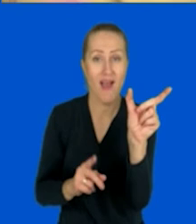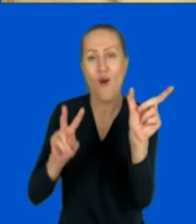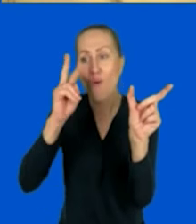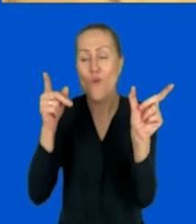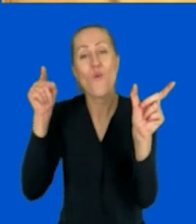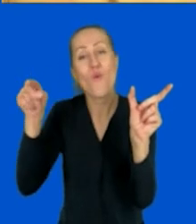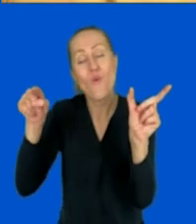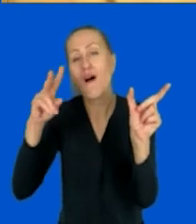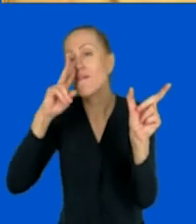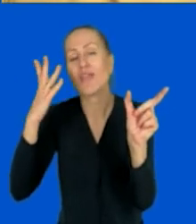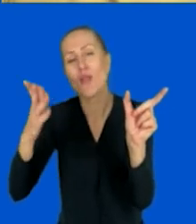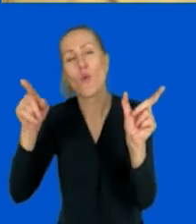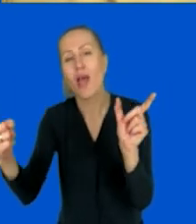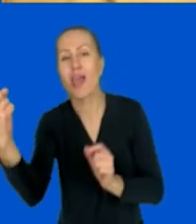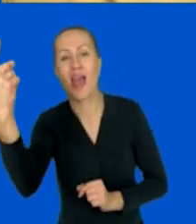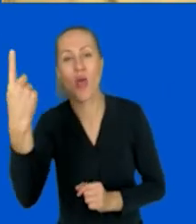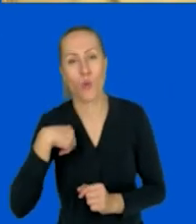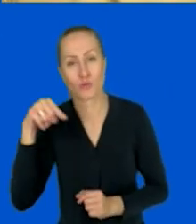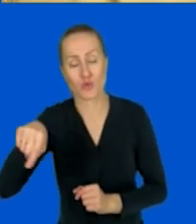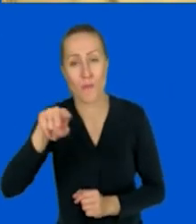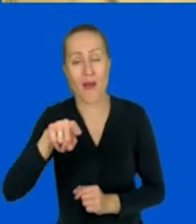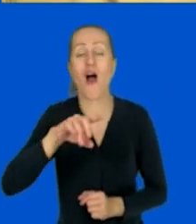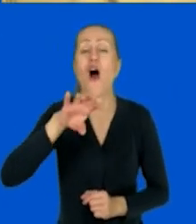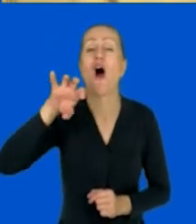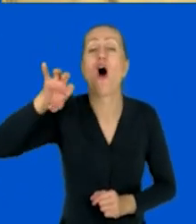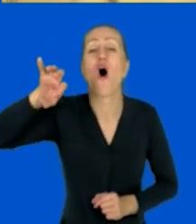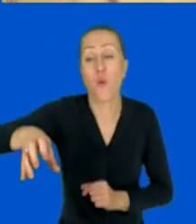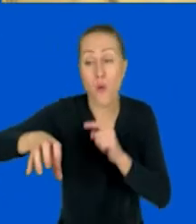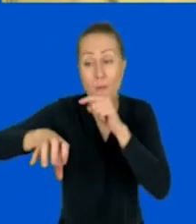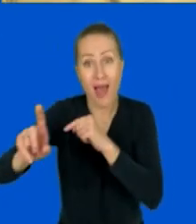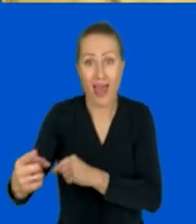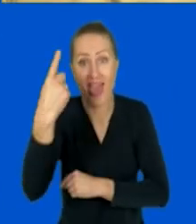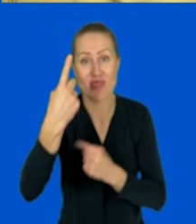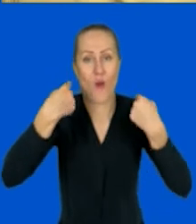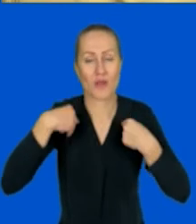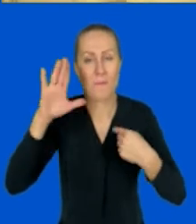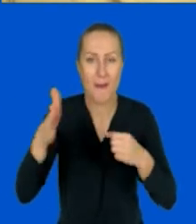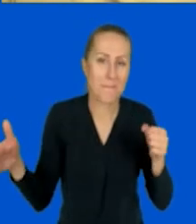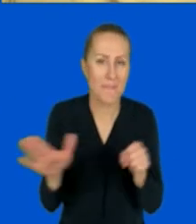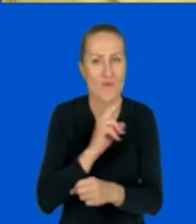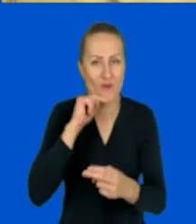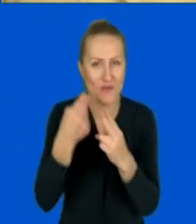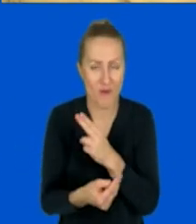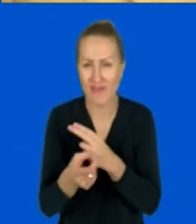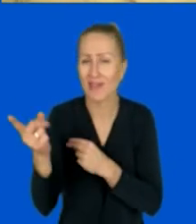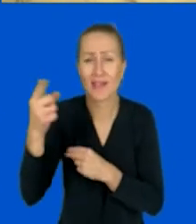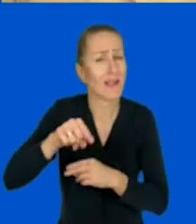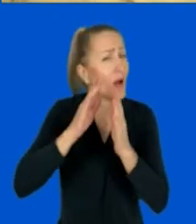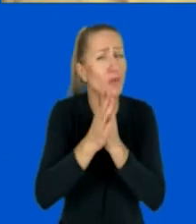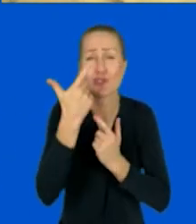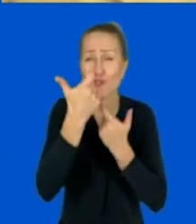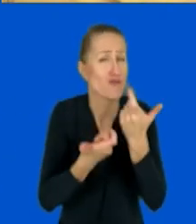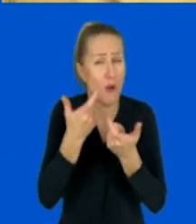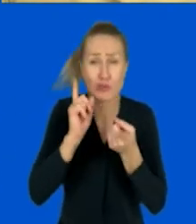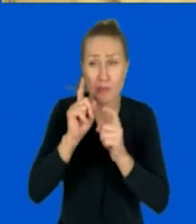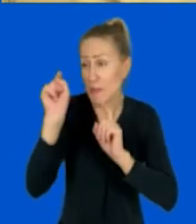członkowi drużyny. To znaczy w drużynie tylko jedna osoba będzie miała poprawną odpowiedź. Więc nie klikajcie na chybcika,